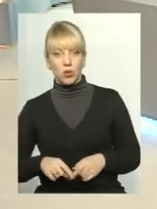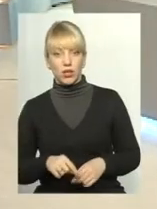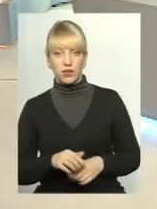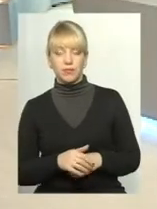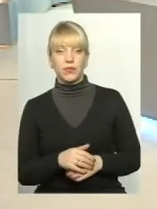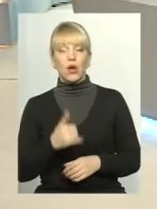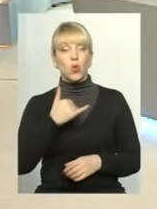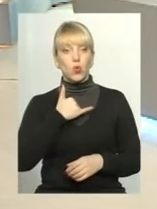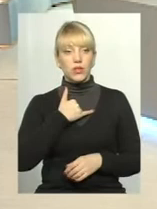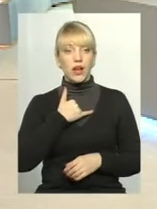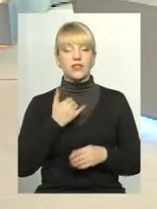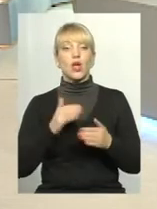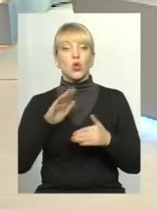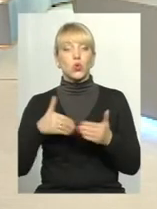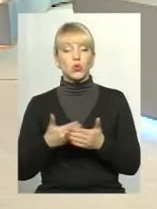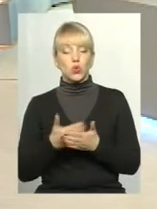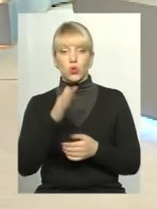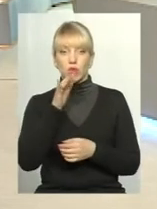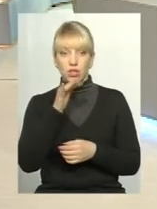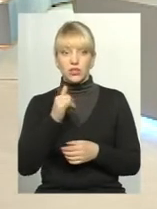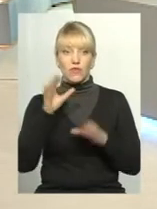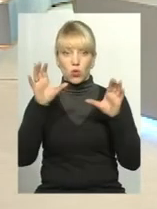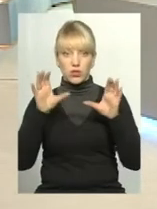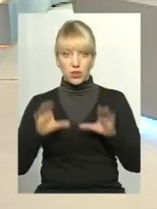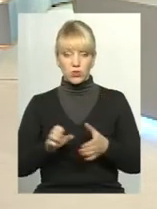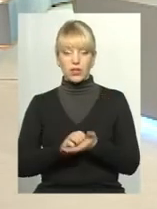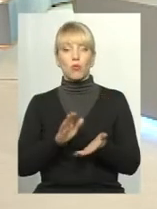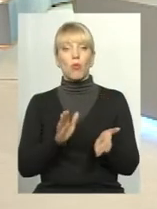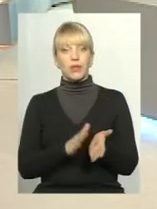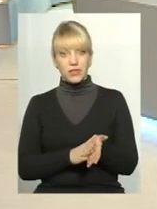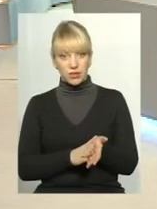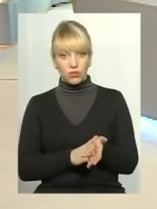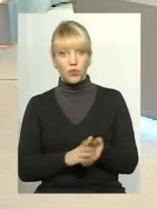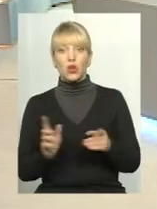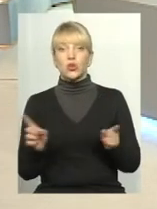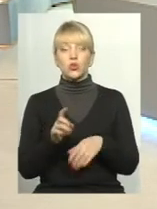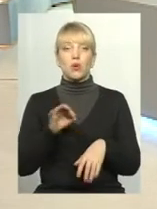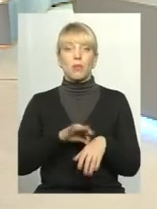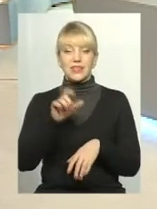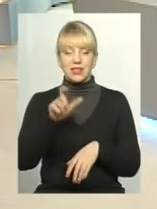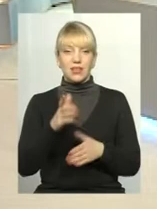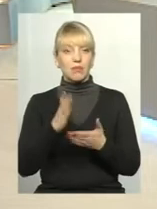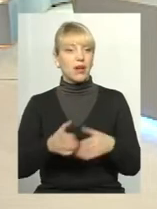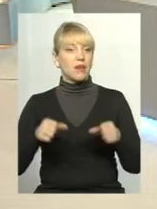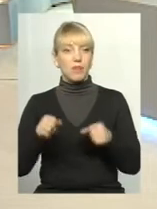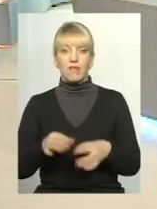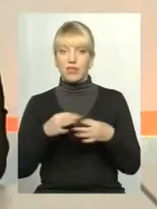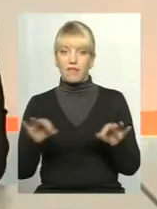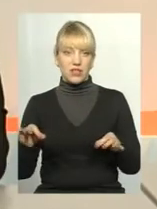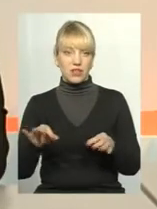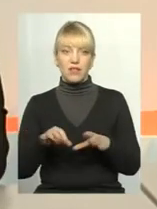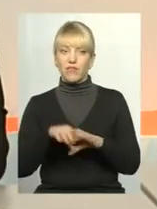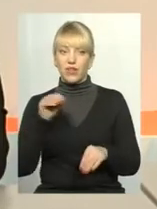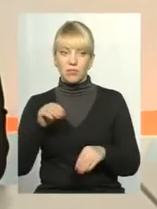В нас до цього часу ще в Конституції прописано, що пацієнт має право на вільний вибір лікаря,